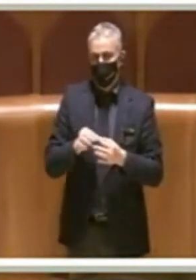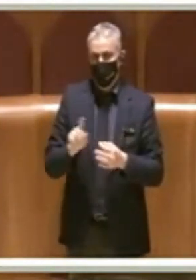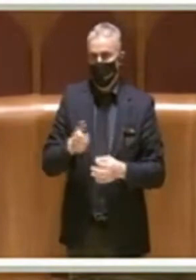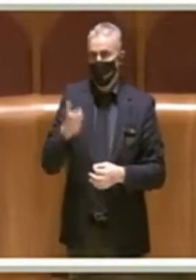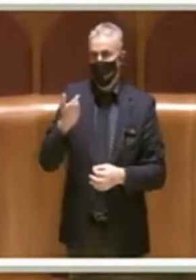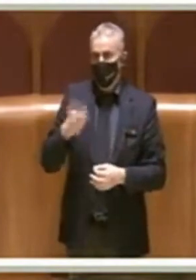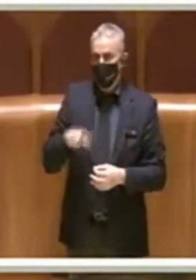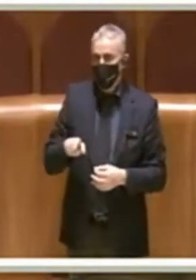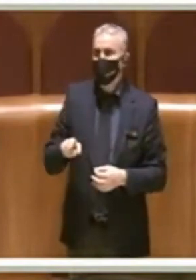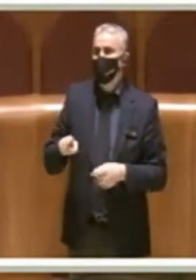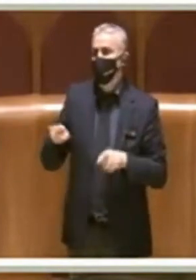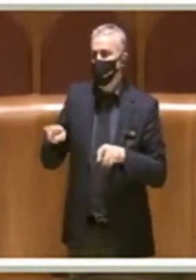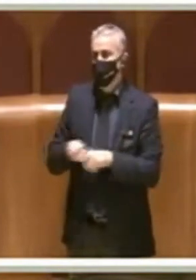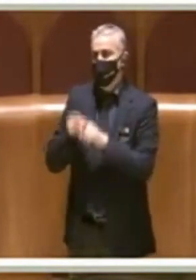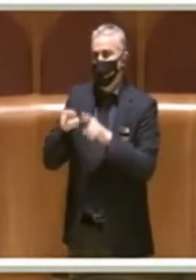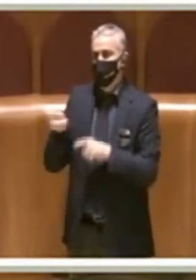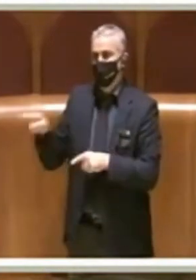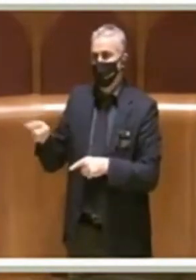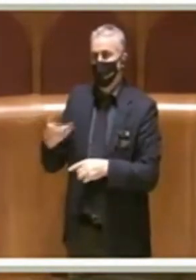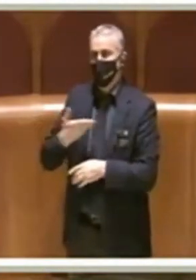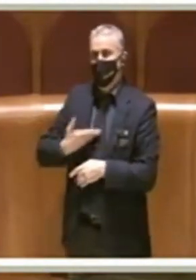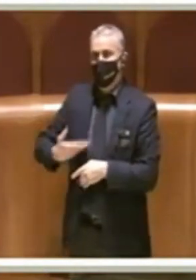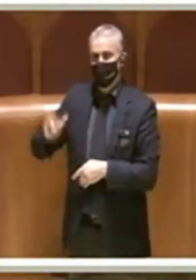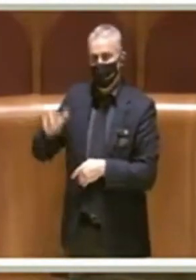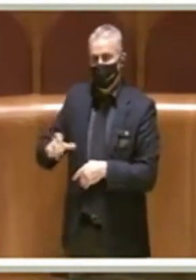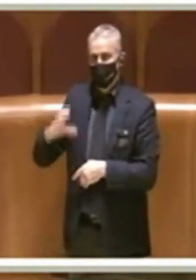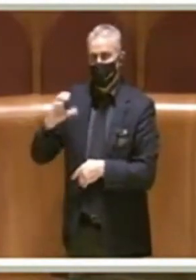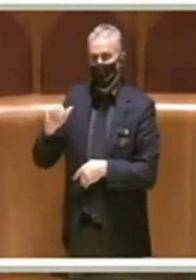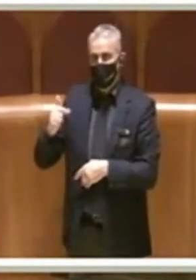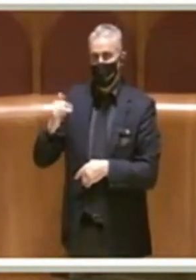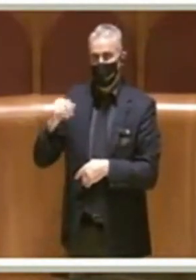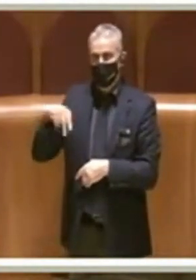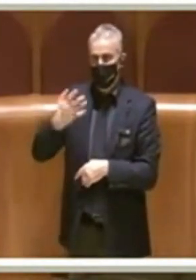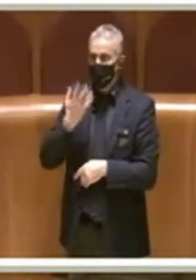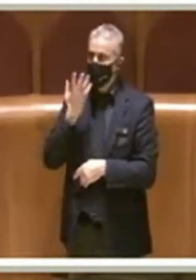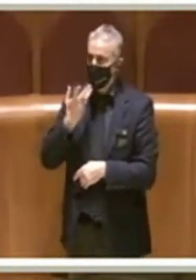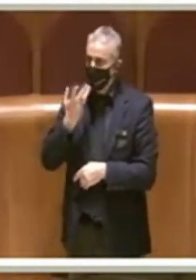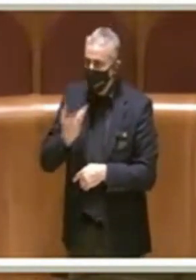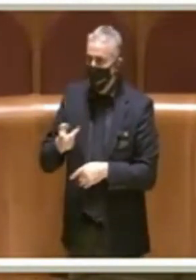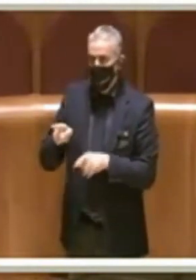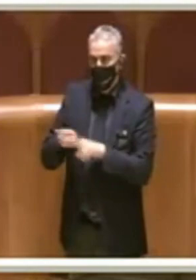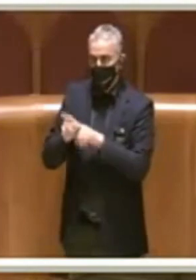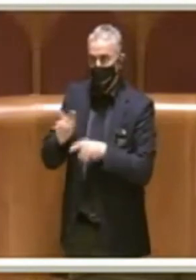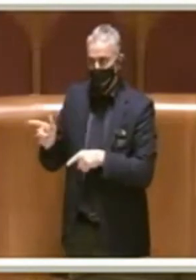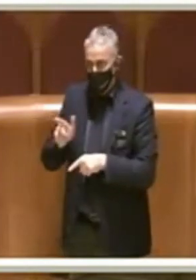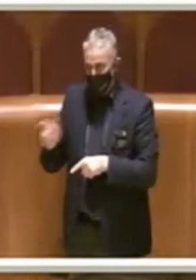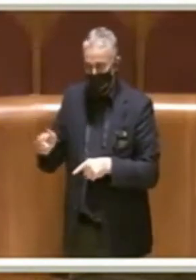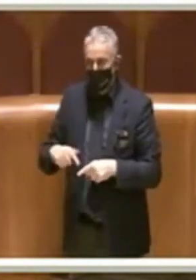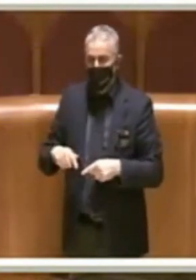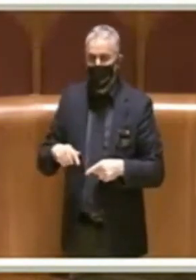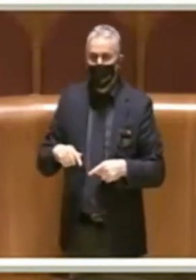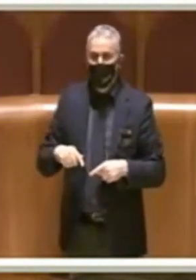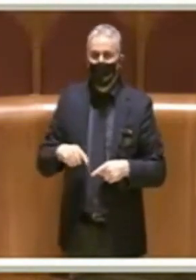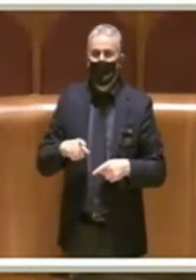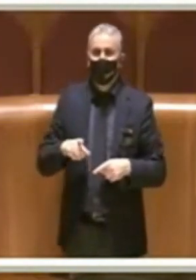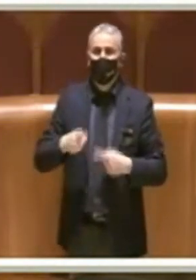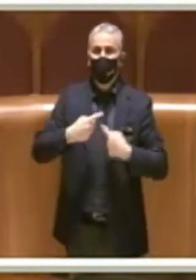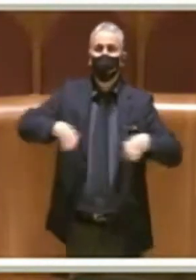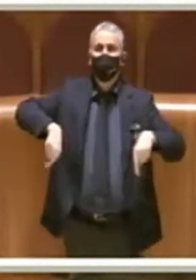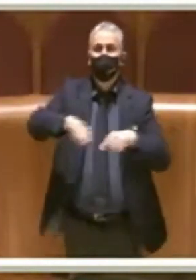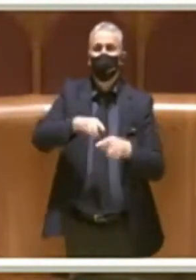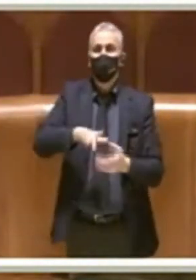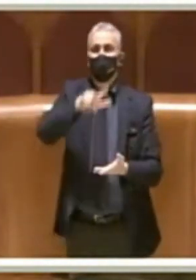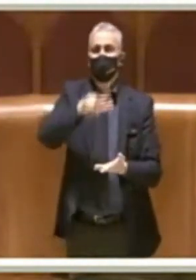la consigliere Catini. Il modo più diretto, più tempestivo, migliore per ottenerlo non è la strada della delibera di giunta, ma